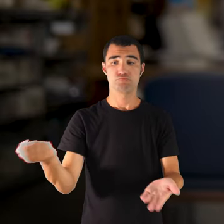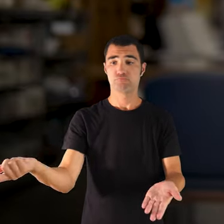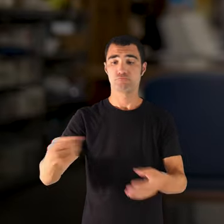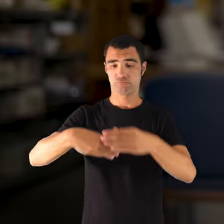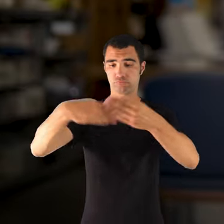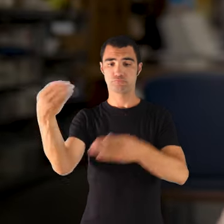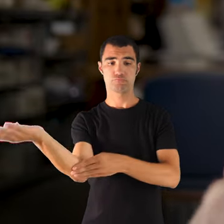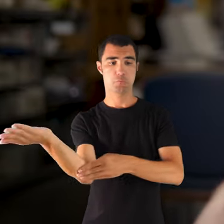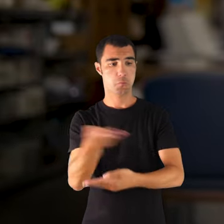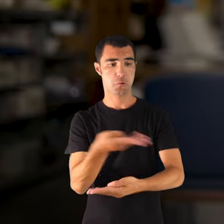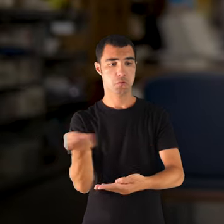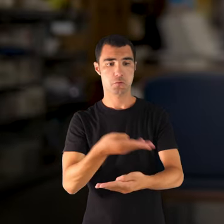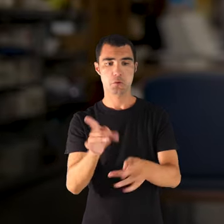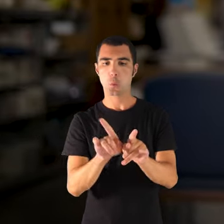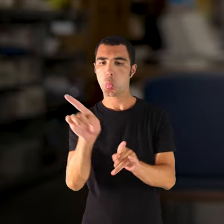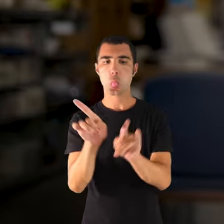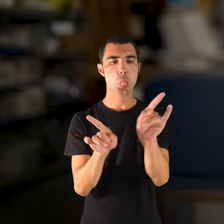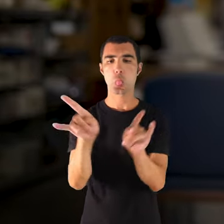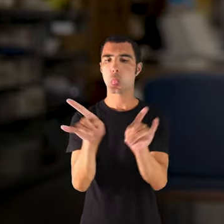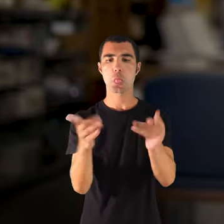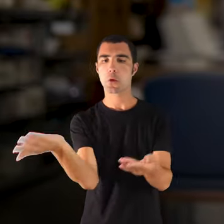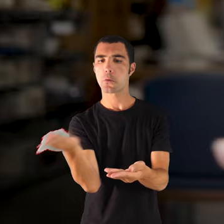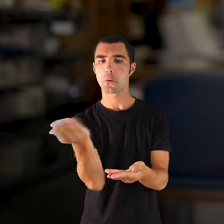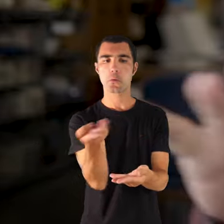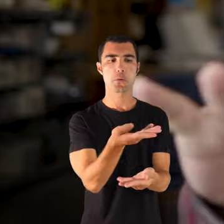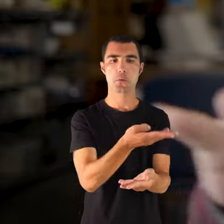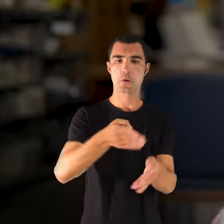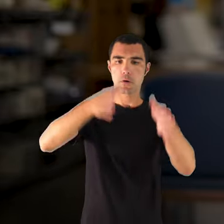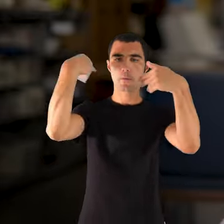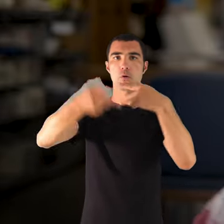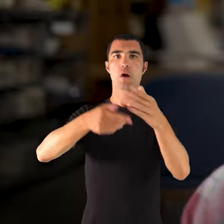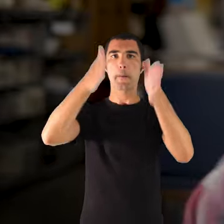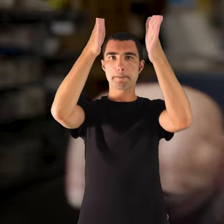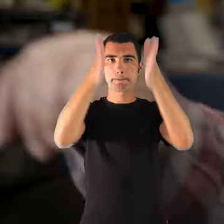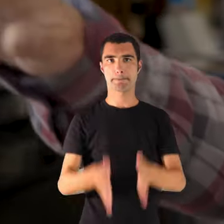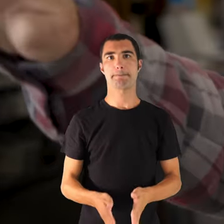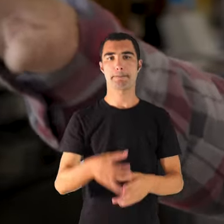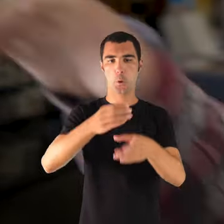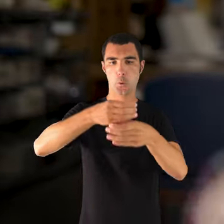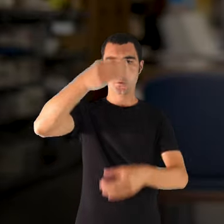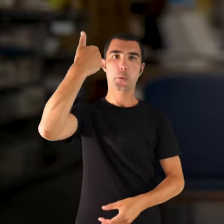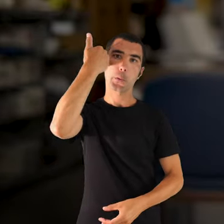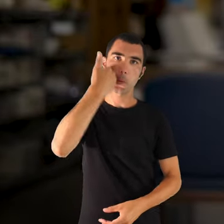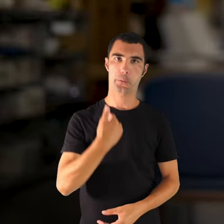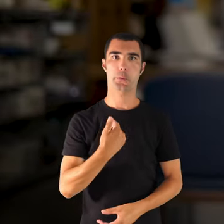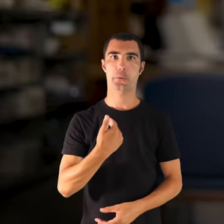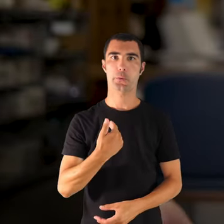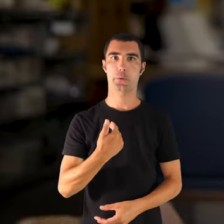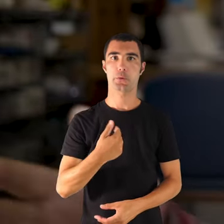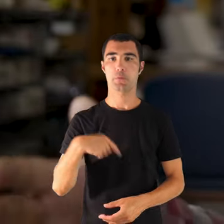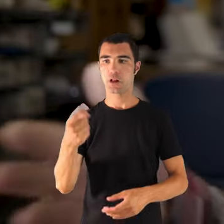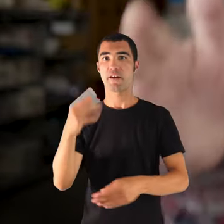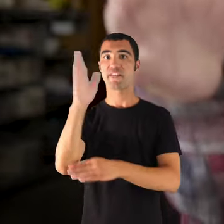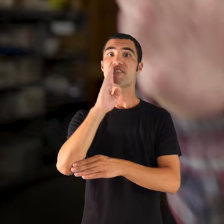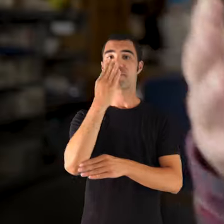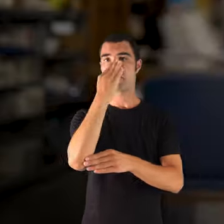els ulls que havien quedat a rebolls, li feien això per poder fer-lo un poc pla, per poder amarrar la bola, per poder